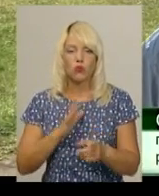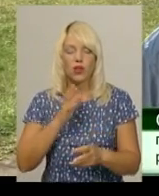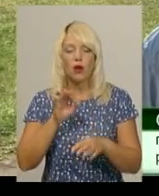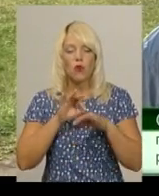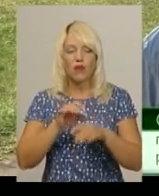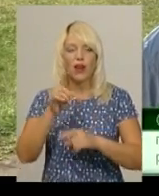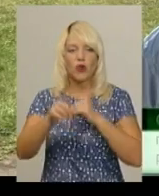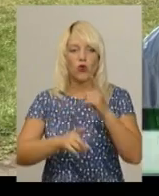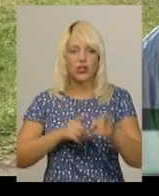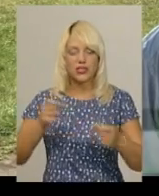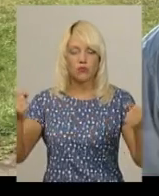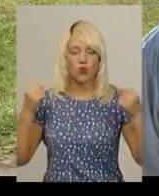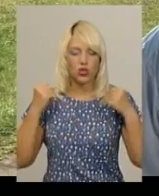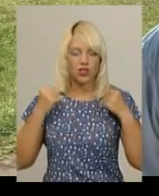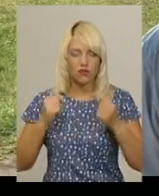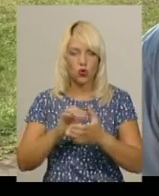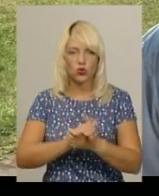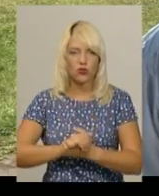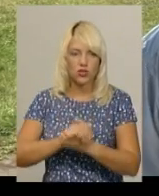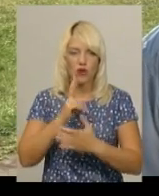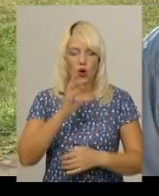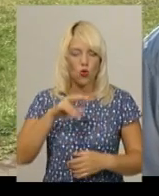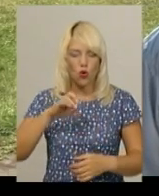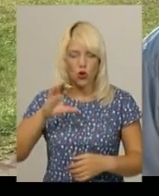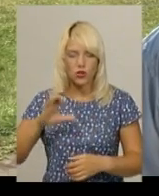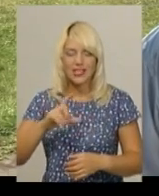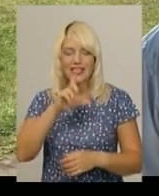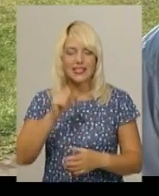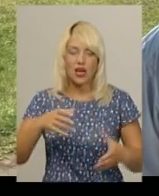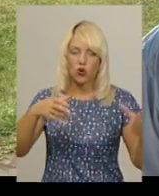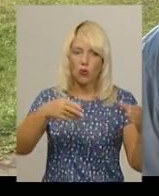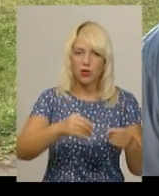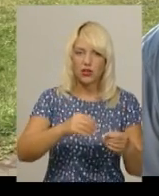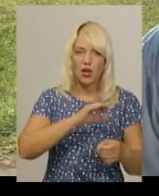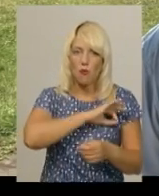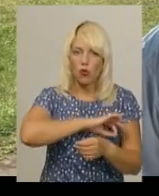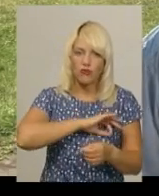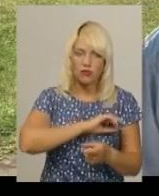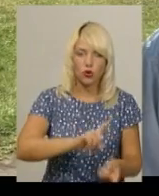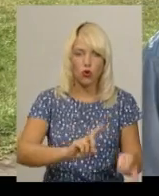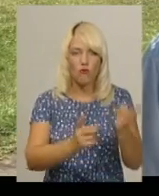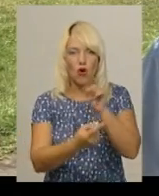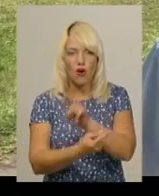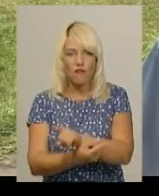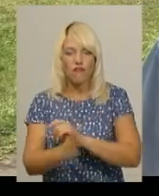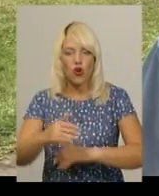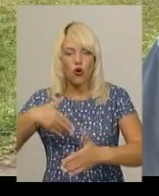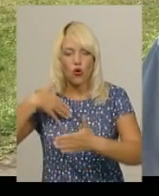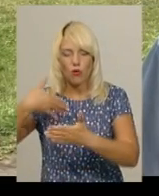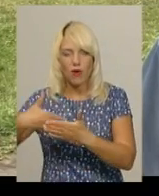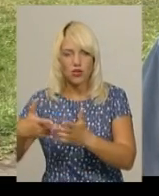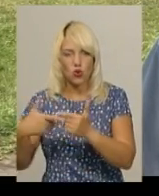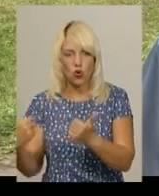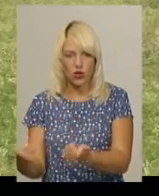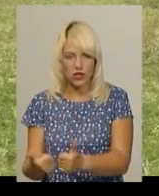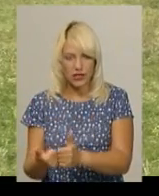-спортивного товариства «Колос» з кооперативно-проспілкового товариства в громадську організацію фізкультурно-спортивного